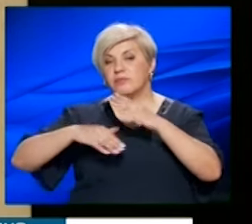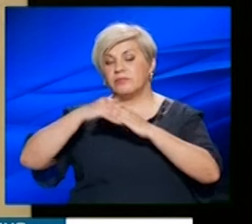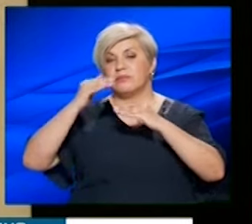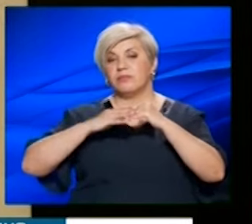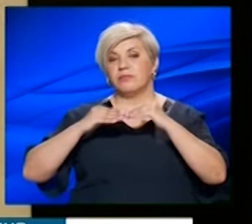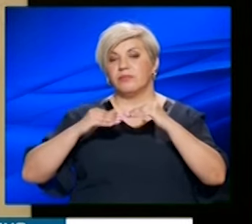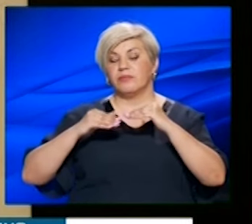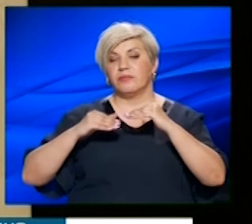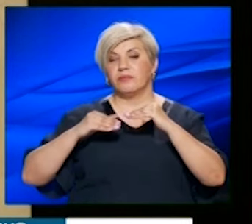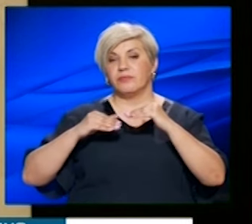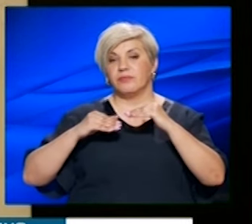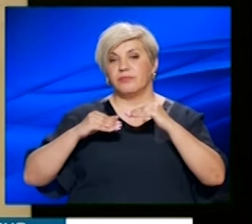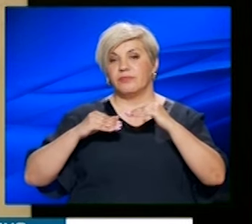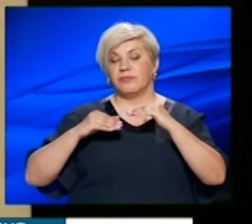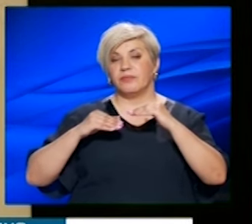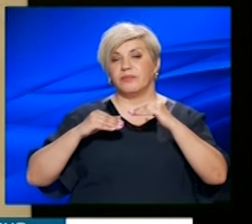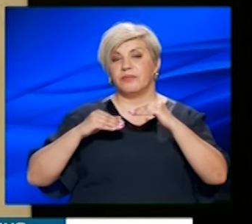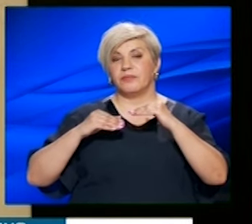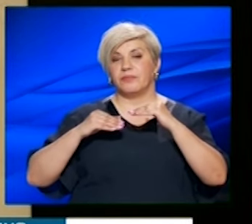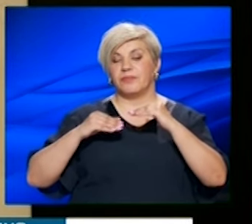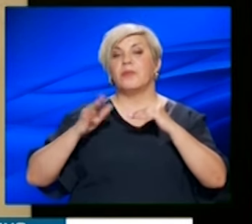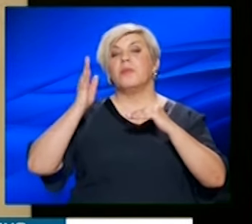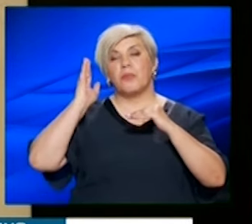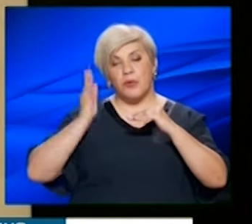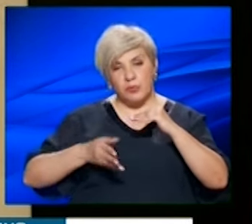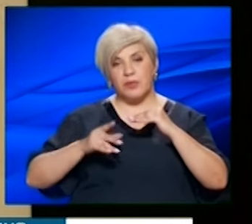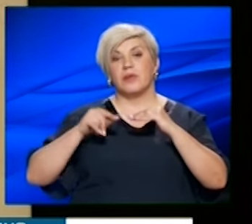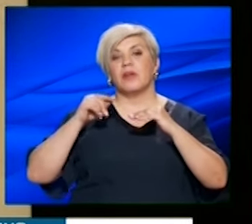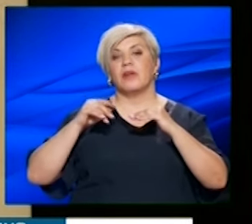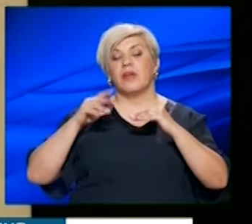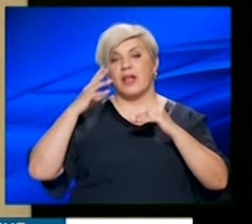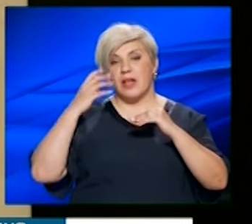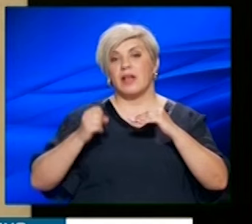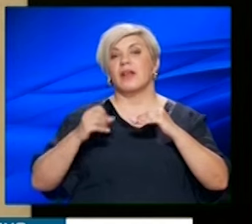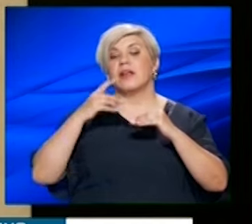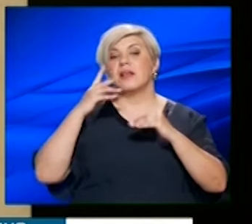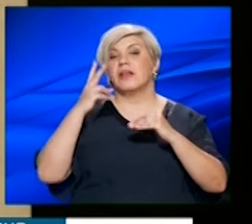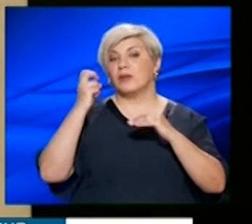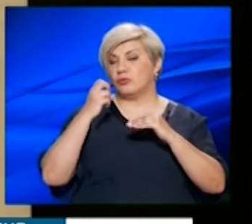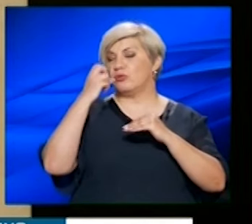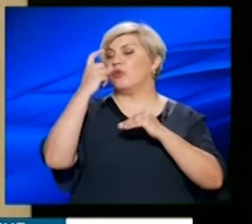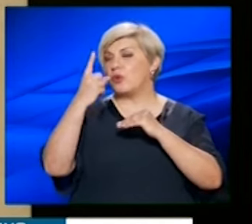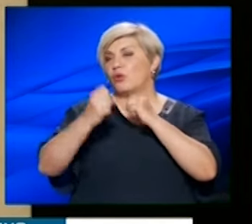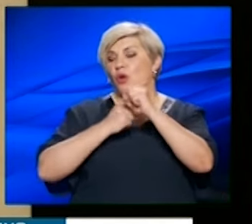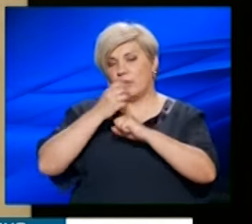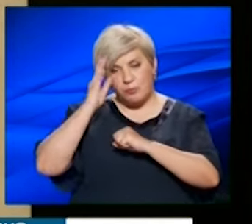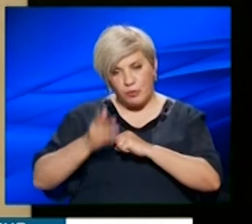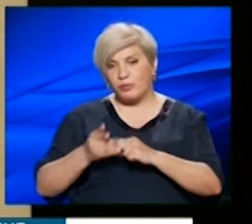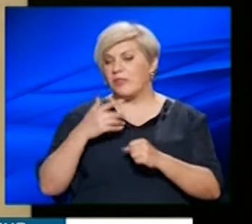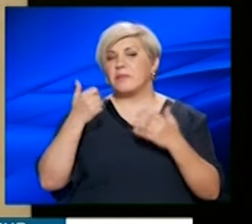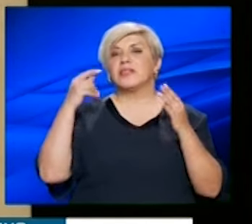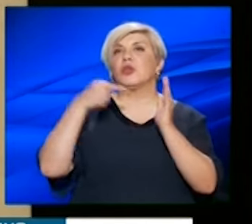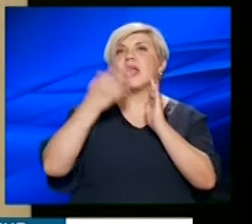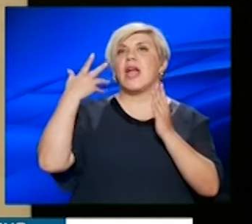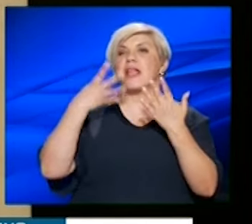πρόφανος. Αυτό έγινε. Μπορούμε όμως. Έχει γίνει, γιατί είμαστε στον 21ο αιώνα, κύριοι. Είμαστε στον 21ο αιώνα, δεν είμαστε στον